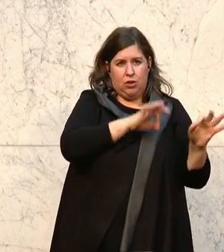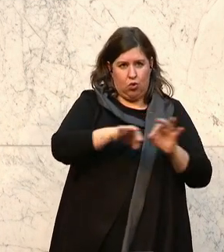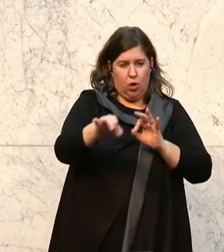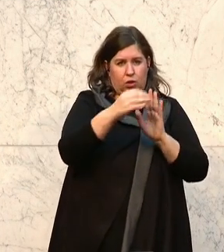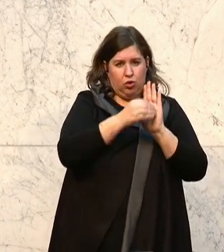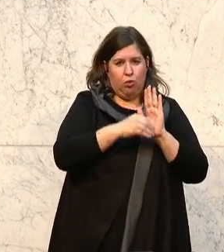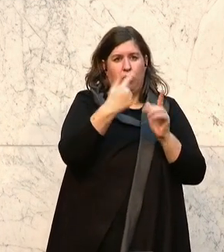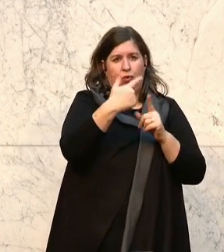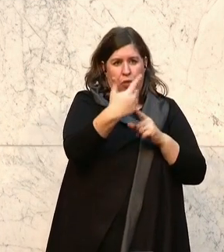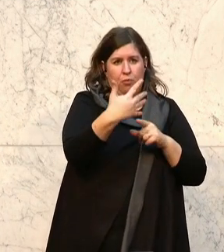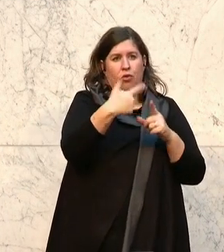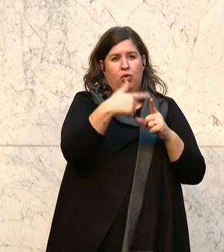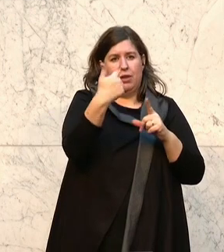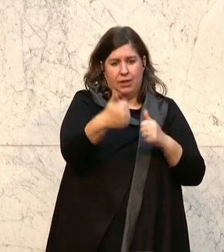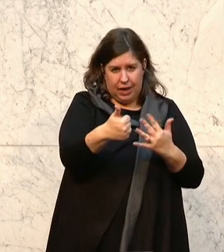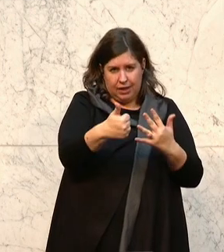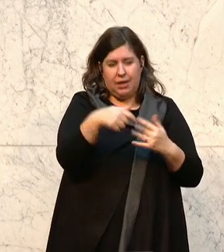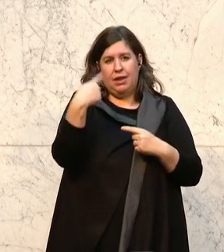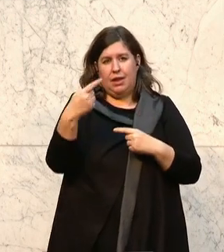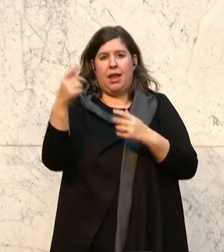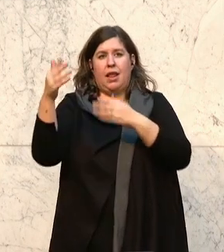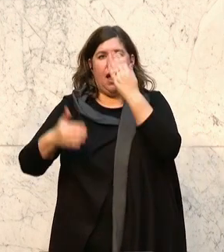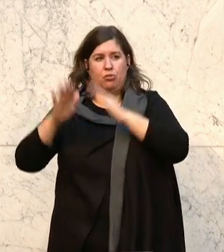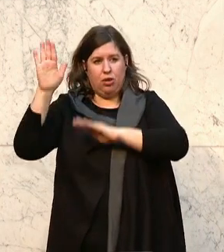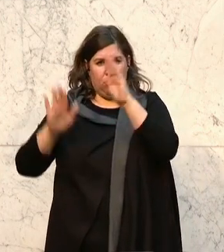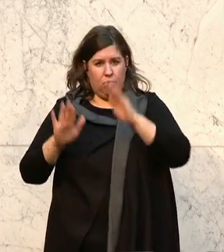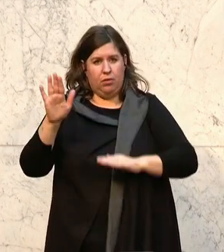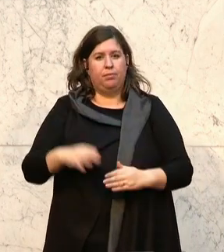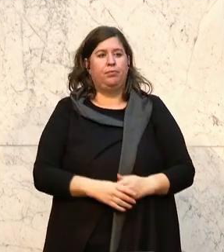werden die Abstimmungen verlegt. Dank. Dank.